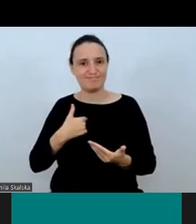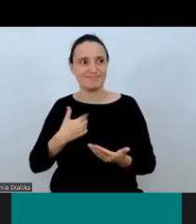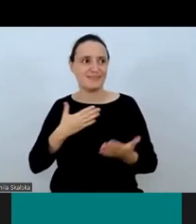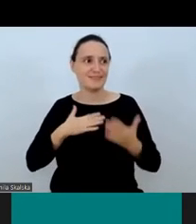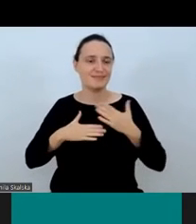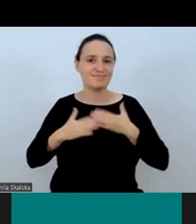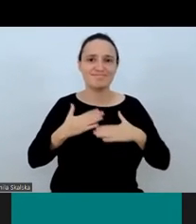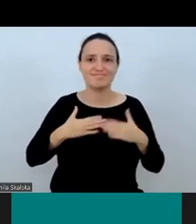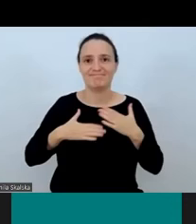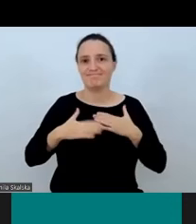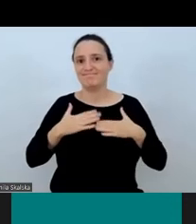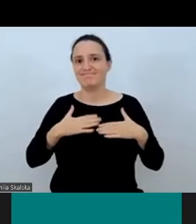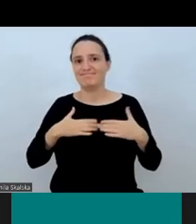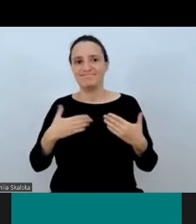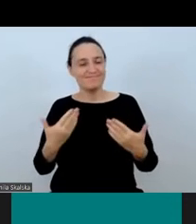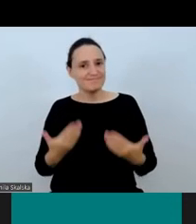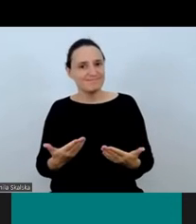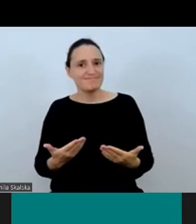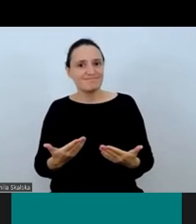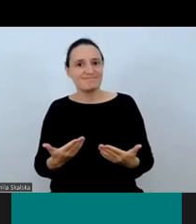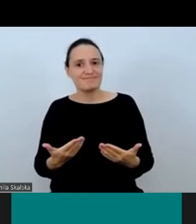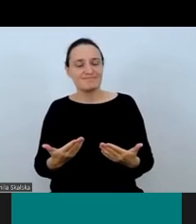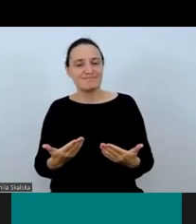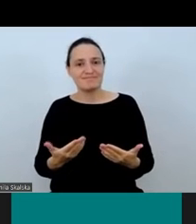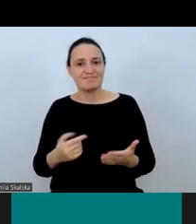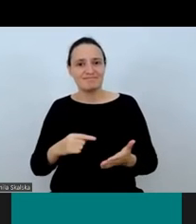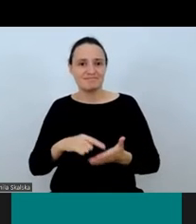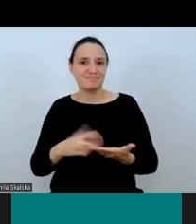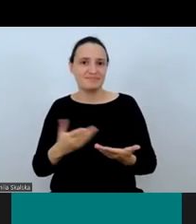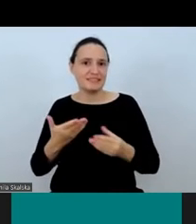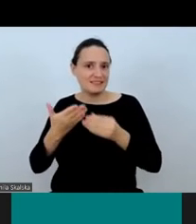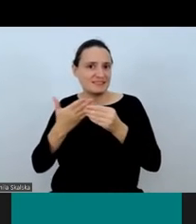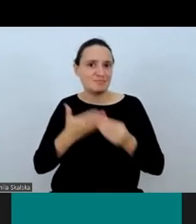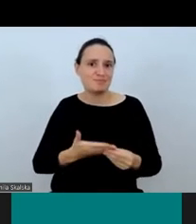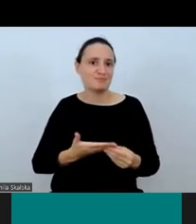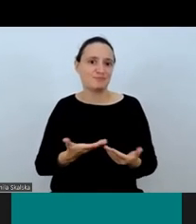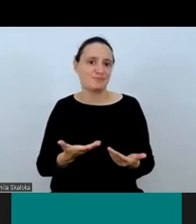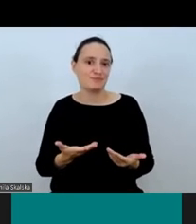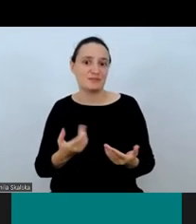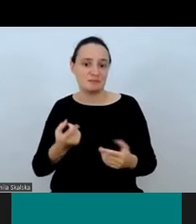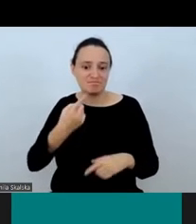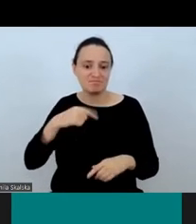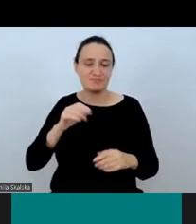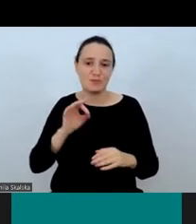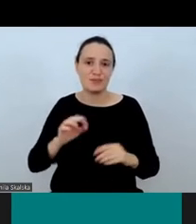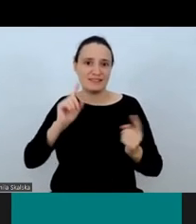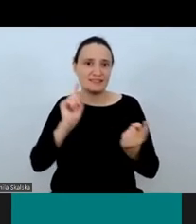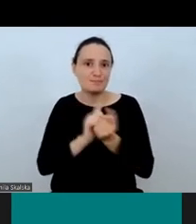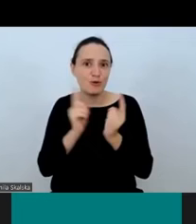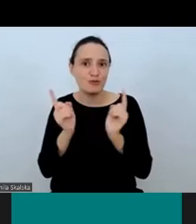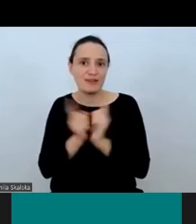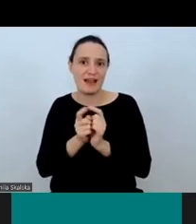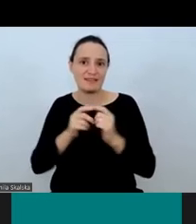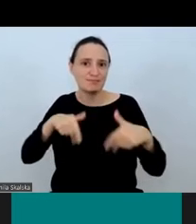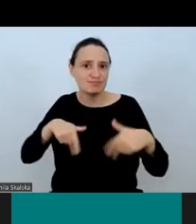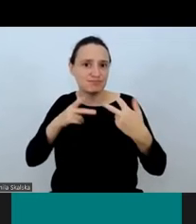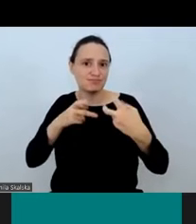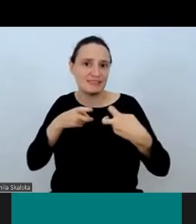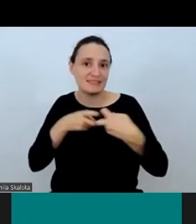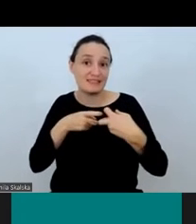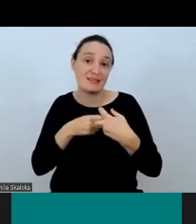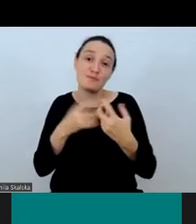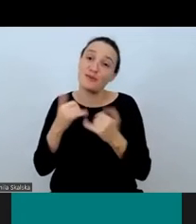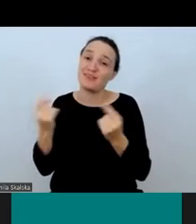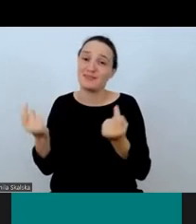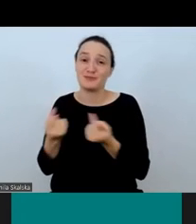Bardzo cieszę się z tego, że spotykamy się w trybie zdalnym, bo w innym przypadku nie